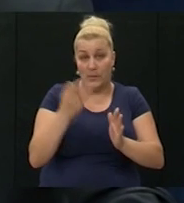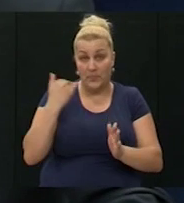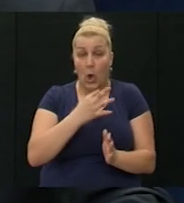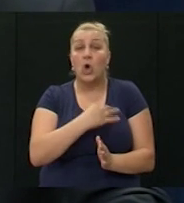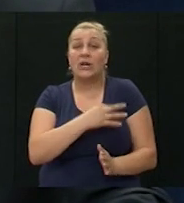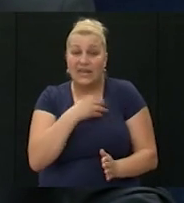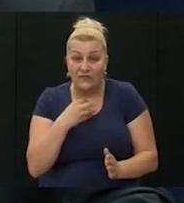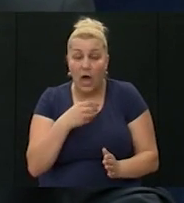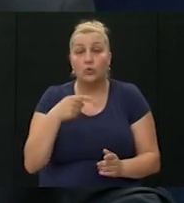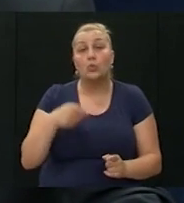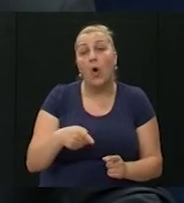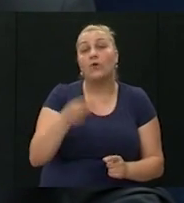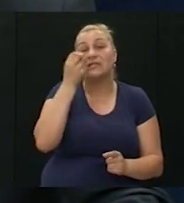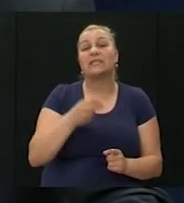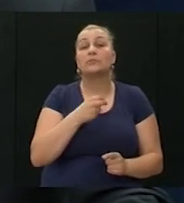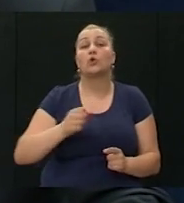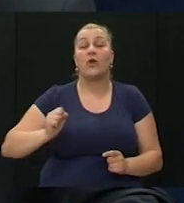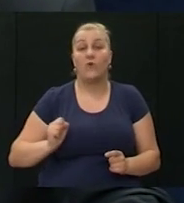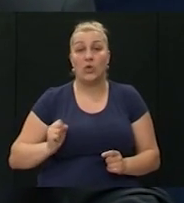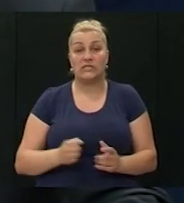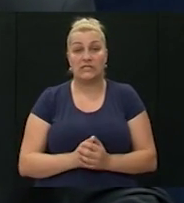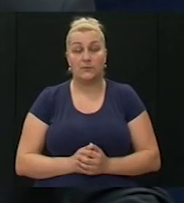u toj, već znamo, srpskoj vojsci?